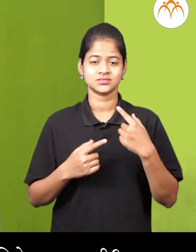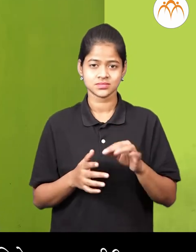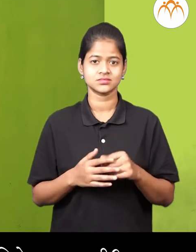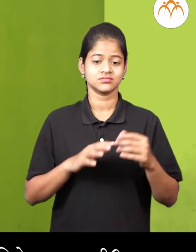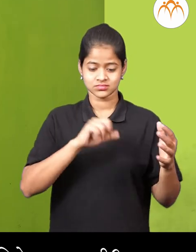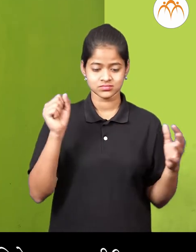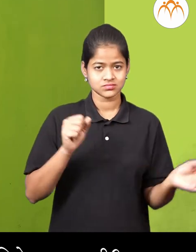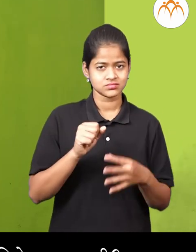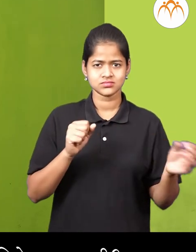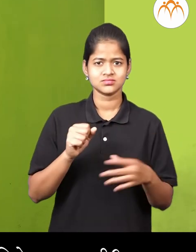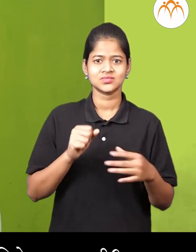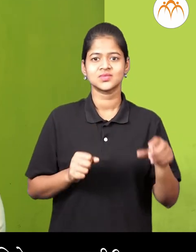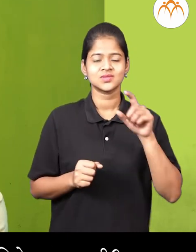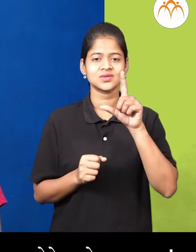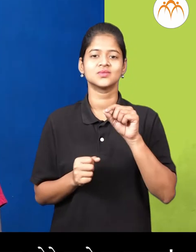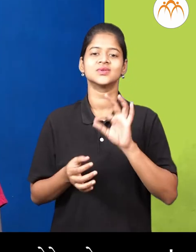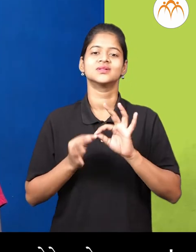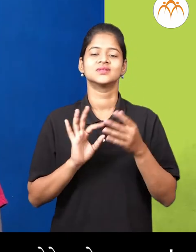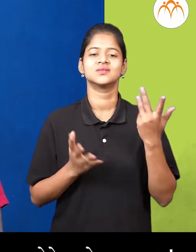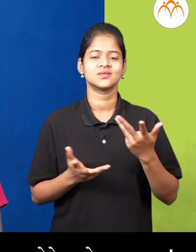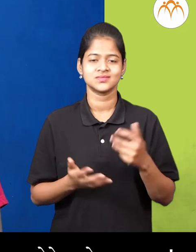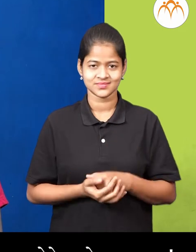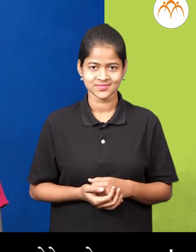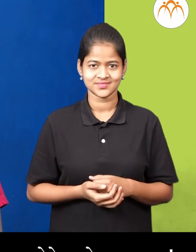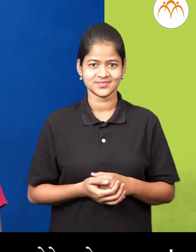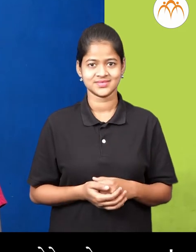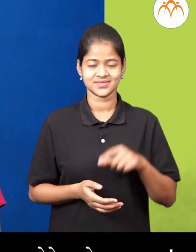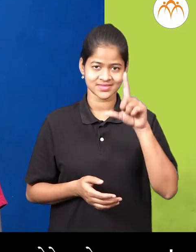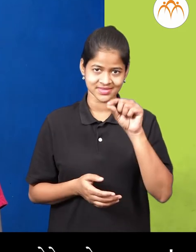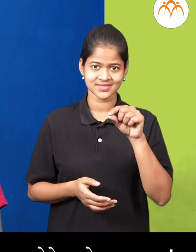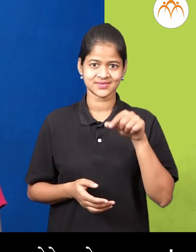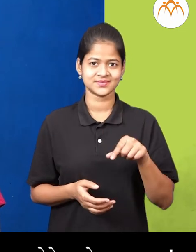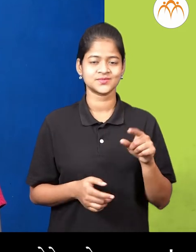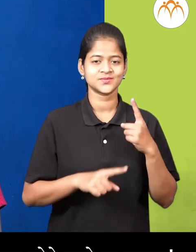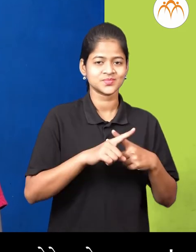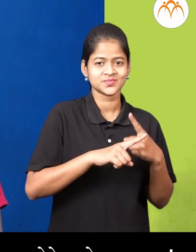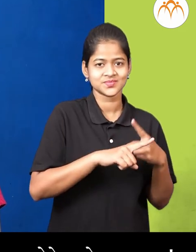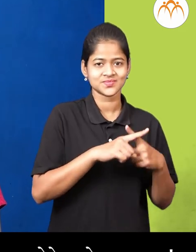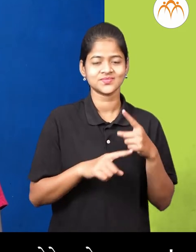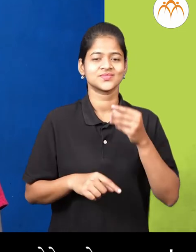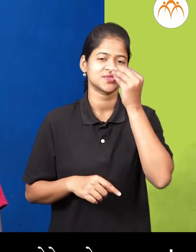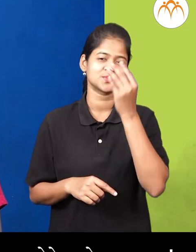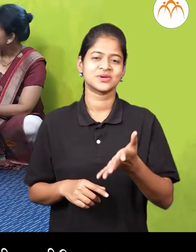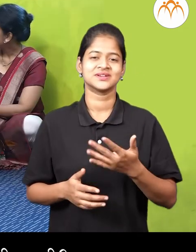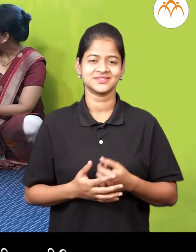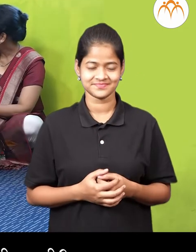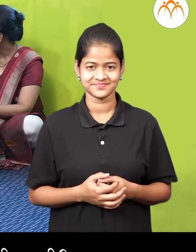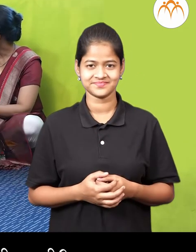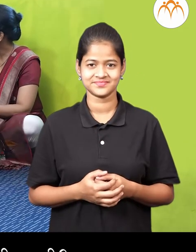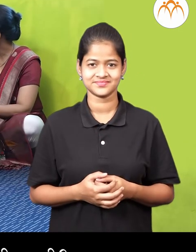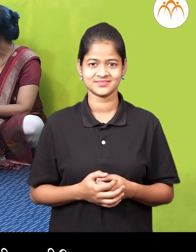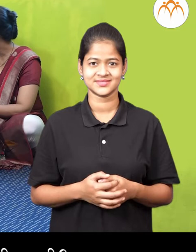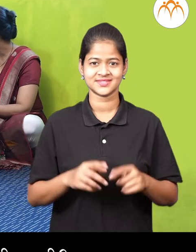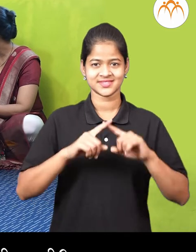टोपलीत 10 पिल्ल का घतली अरे 10 पिल्ल मुझाला आणी बेदिस कराला सोप जातना अमनून माला